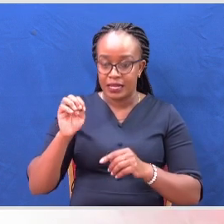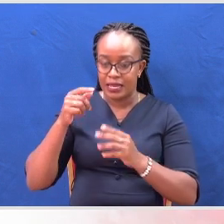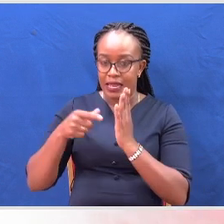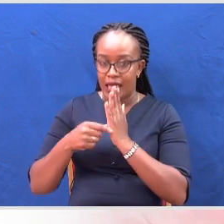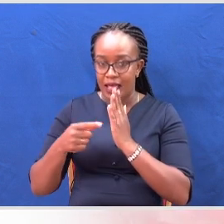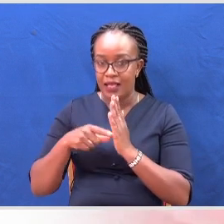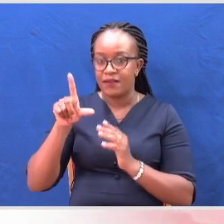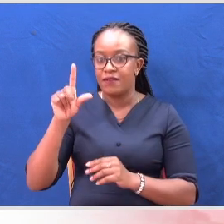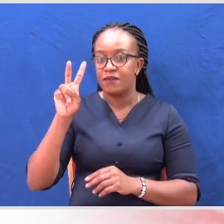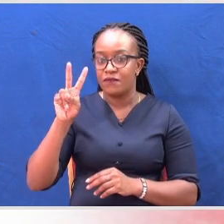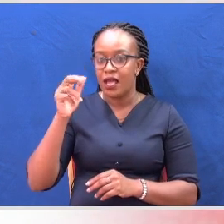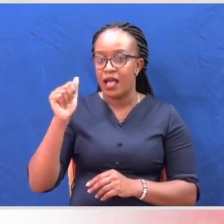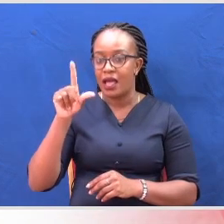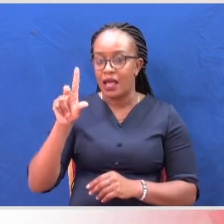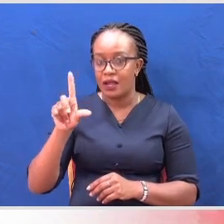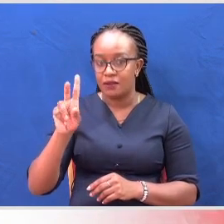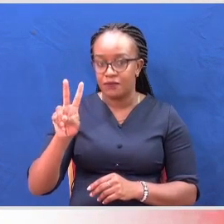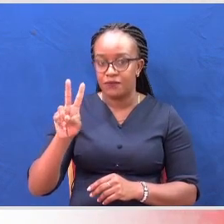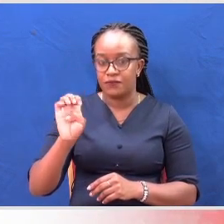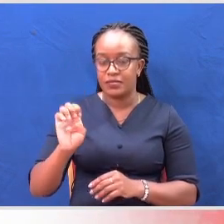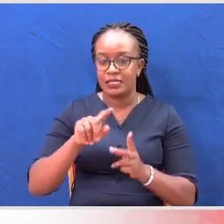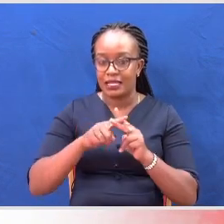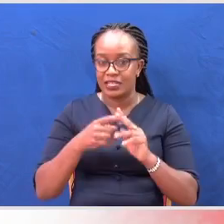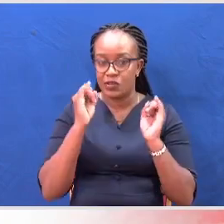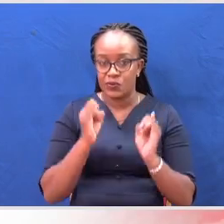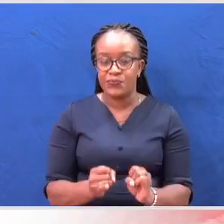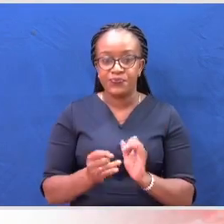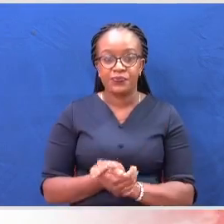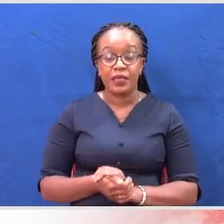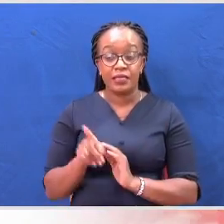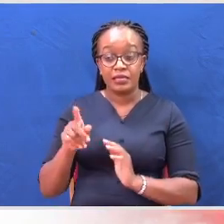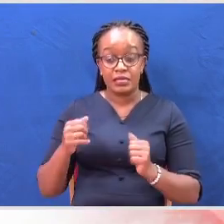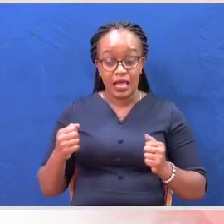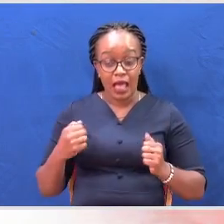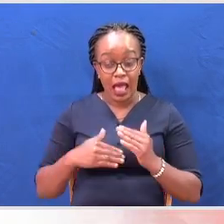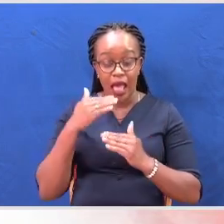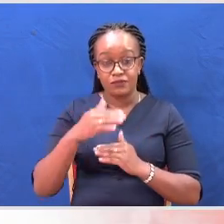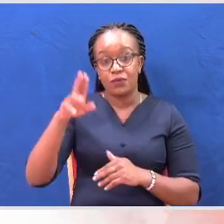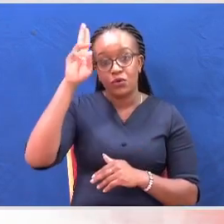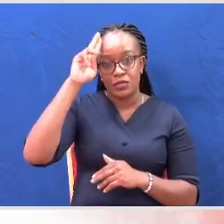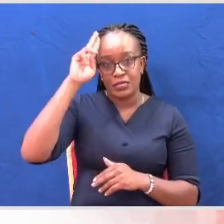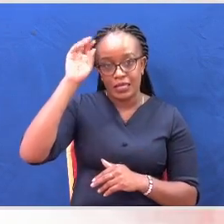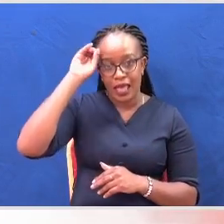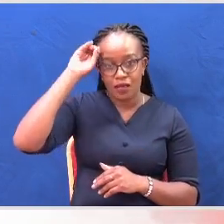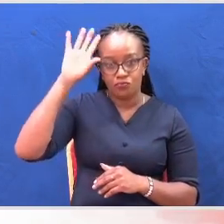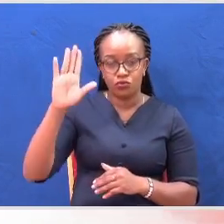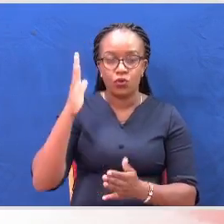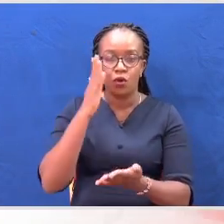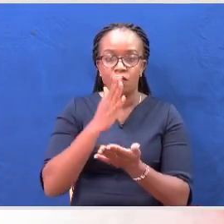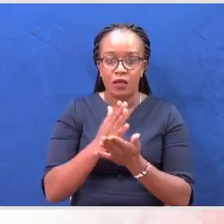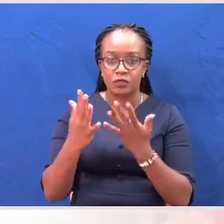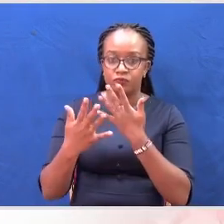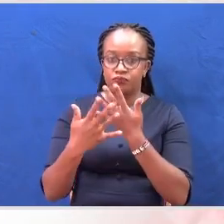imechukua mkondo mpya. Hii ni baada ya maafisa wa polisi kiambu kuthibitisha